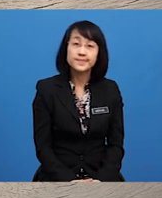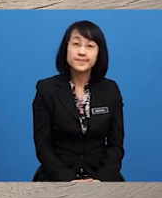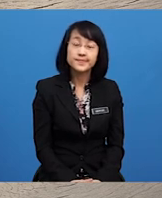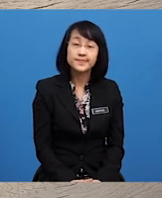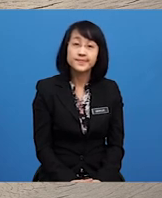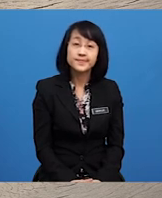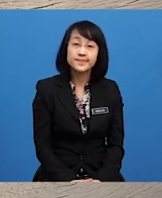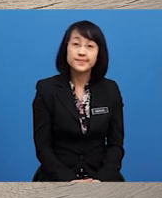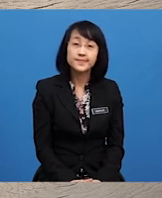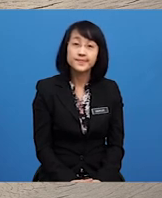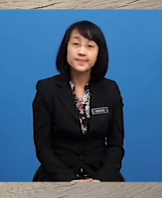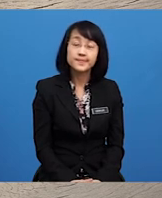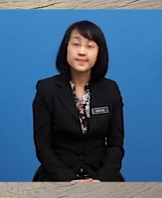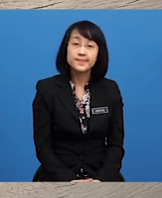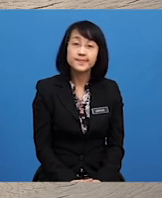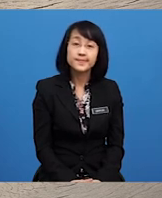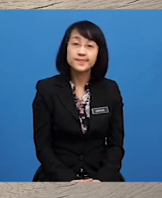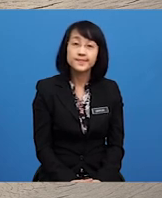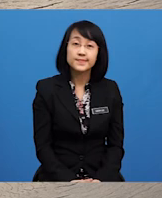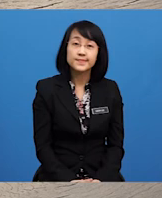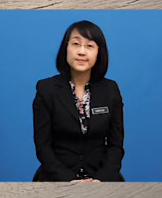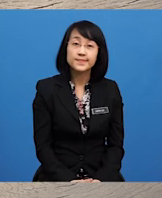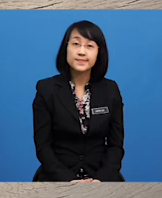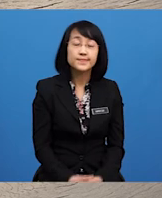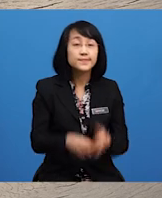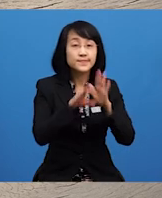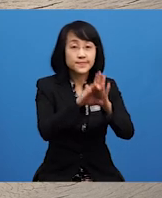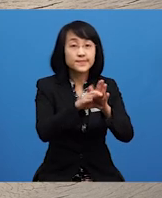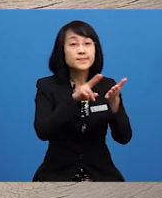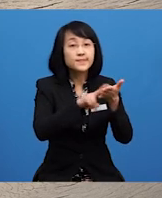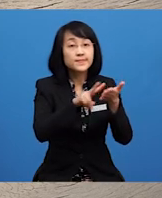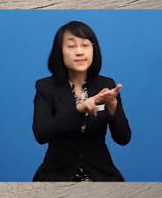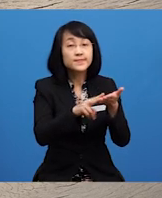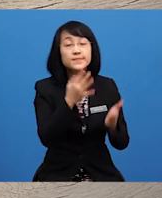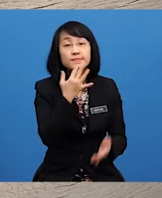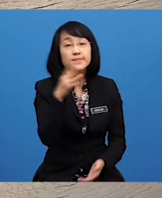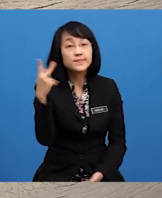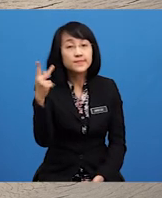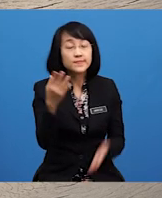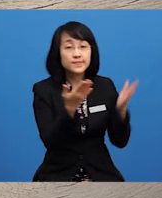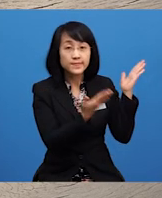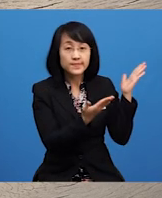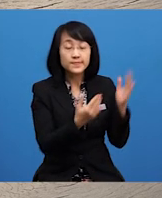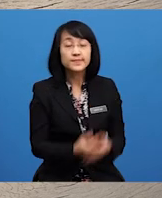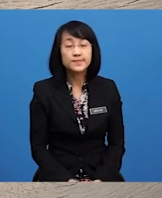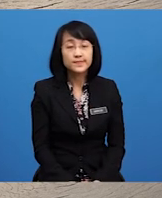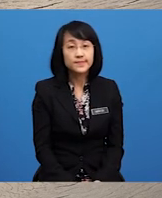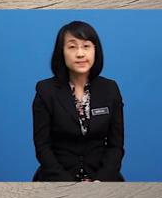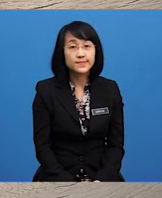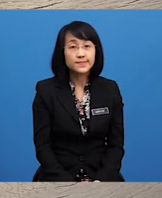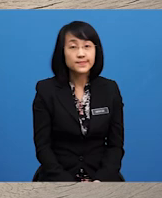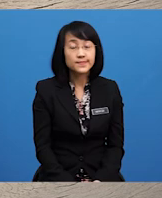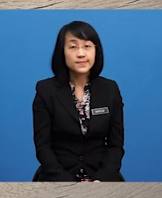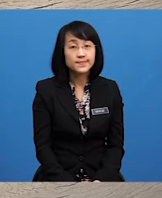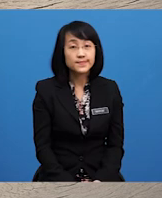Memiliki Sifat Yang terpuji Contoh Encik Muhammad Perihatin Terhadap